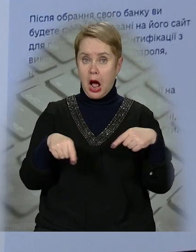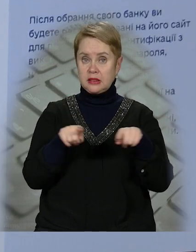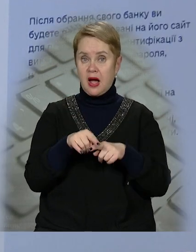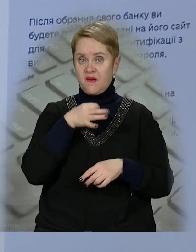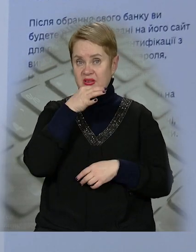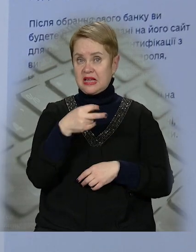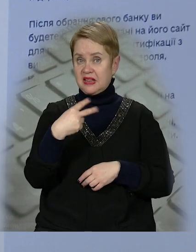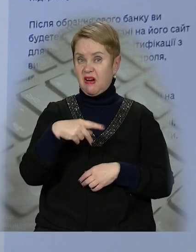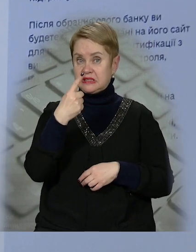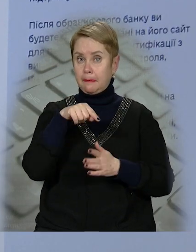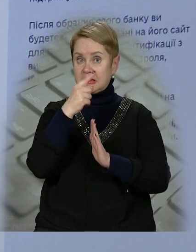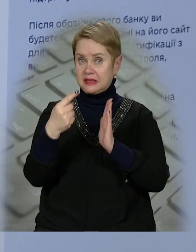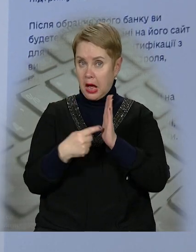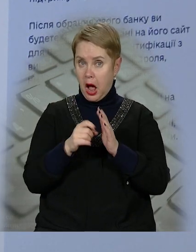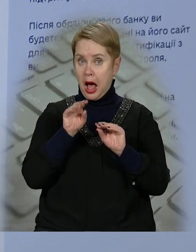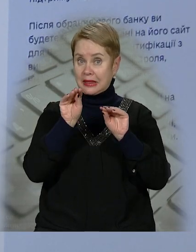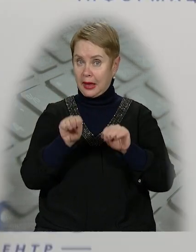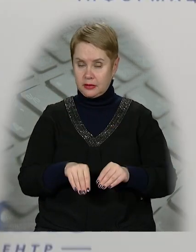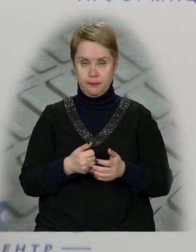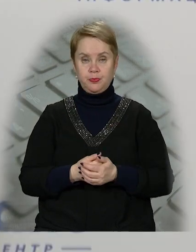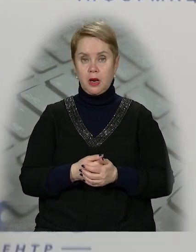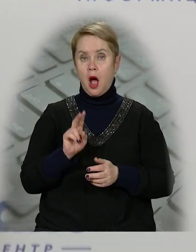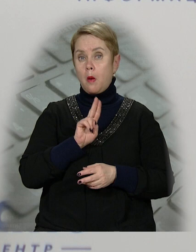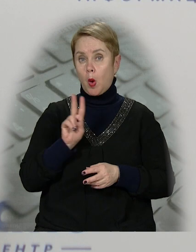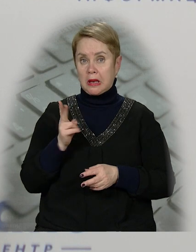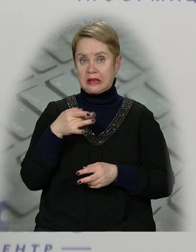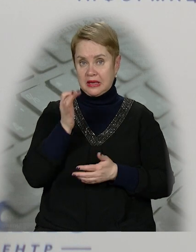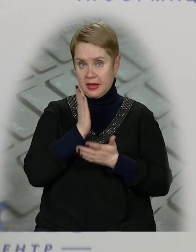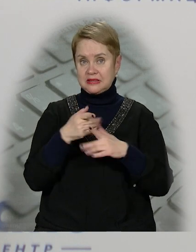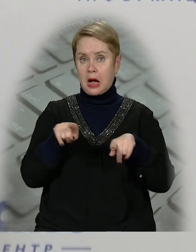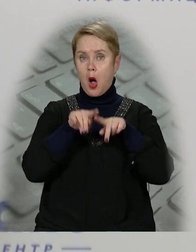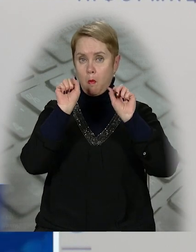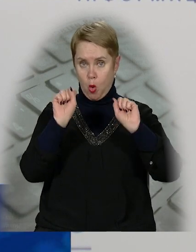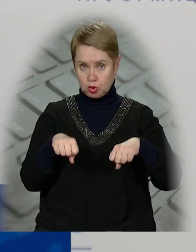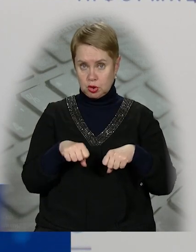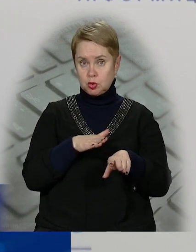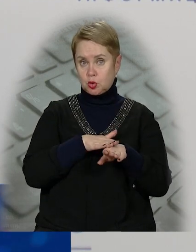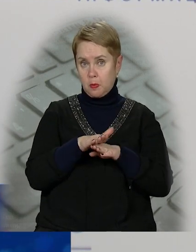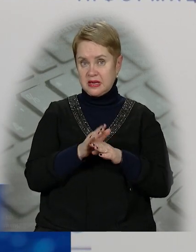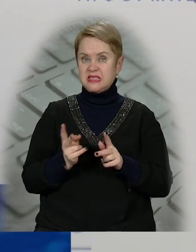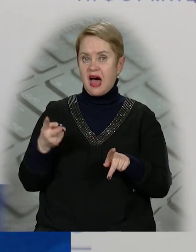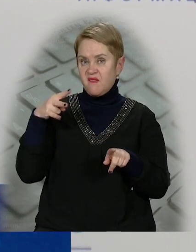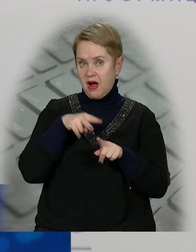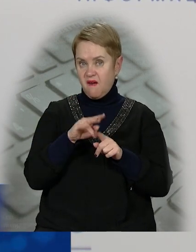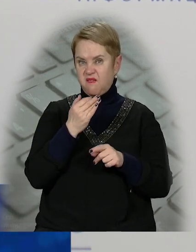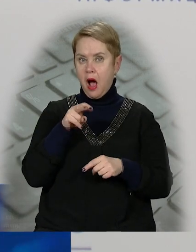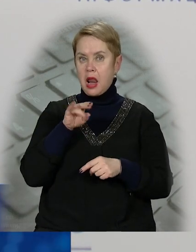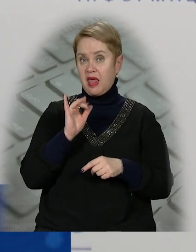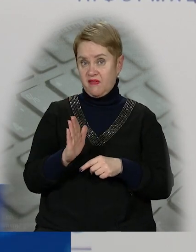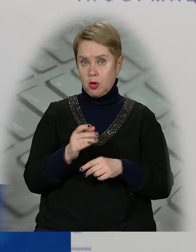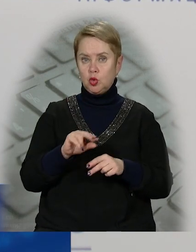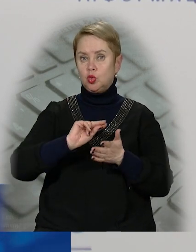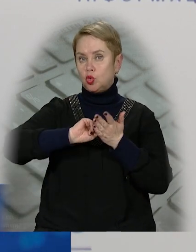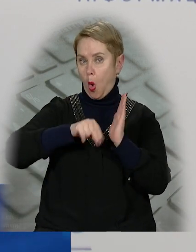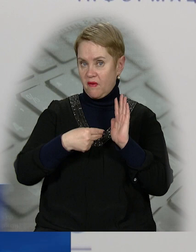А також відповісти на 21 питання анкети. На порталі Дія є така можливість зробити завантаження файлів,